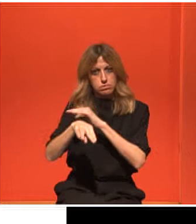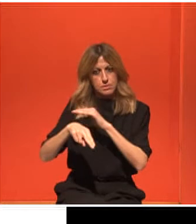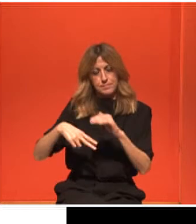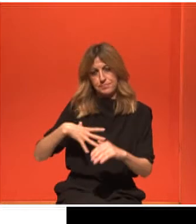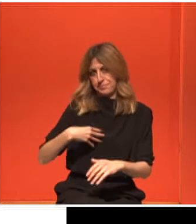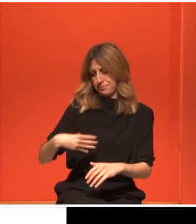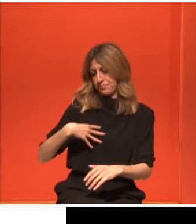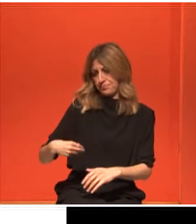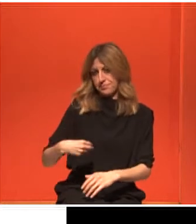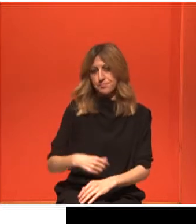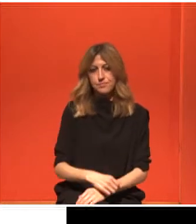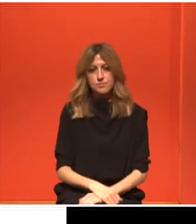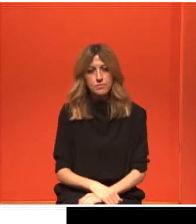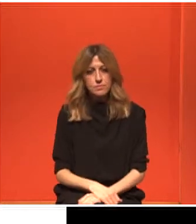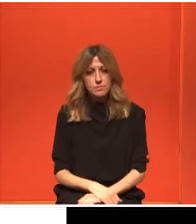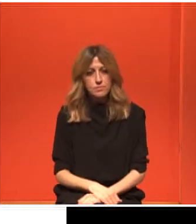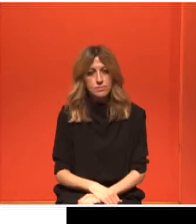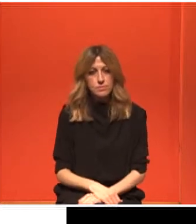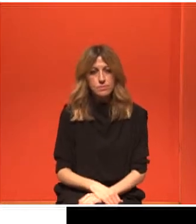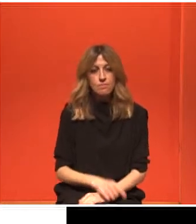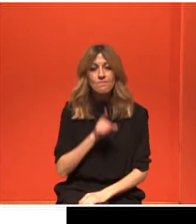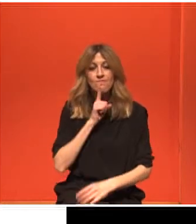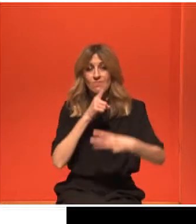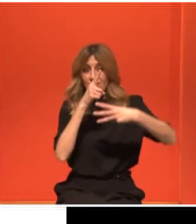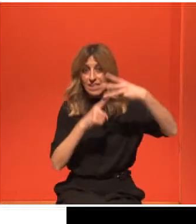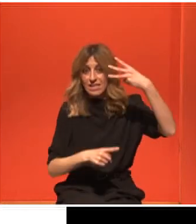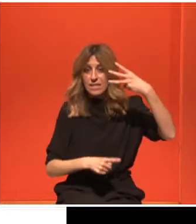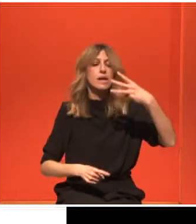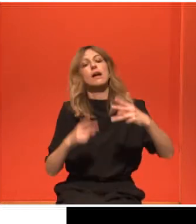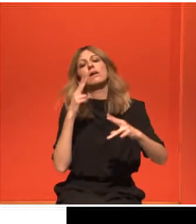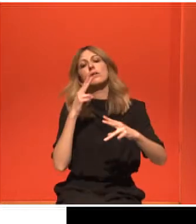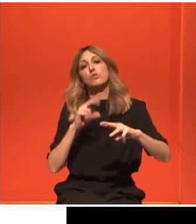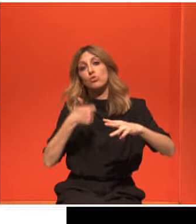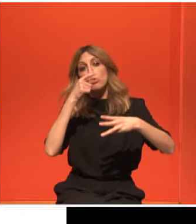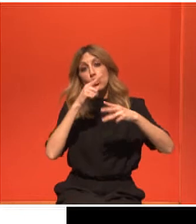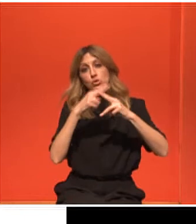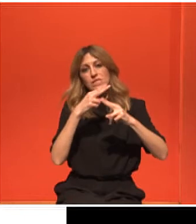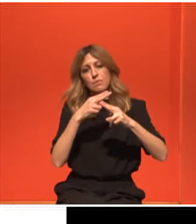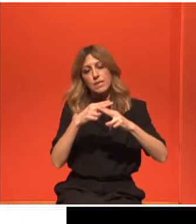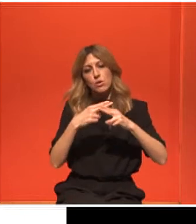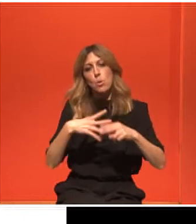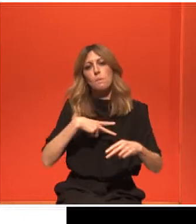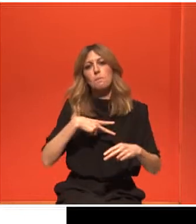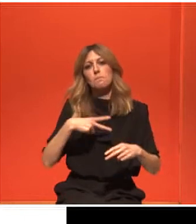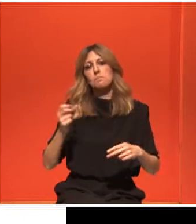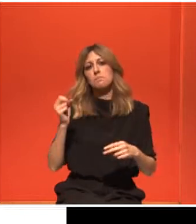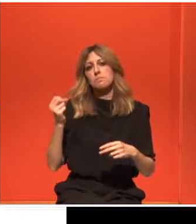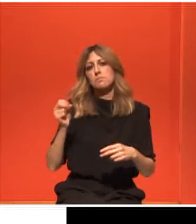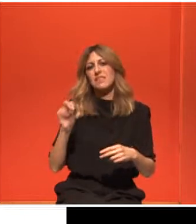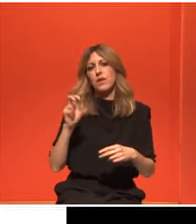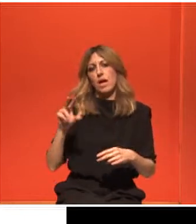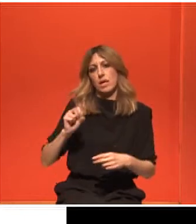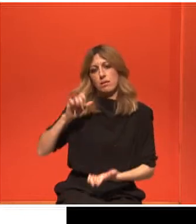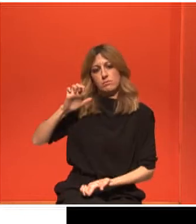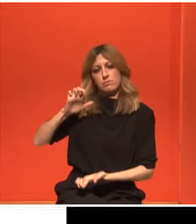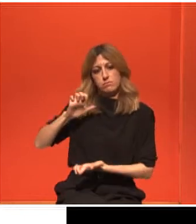βάση των απεικονιστικών μεθόδων, η βάση της έγκαιρης διάγνωσης, είναι η ψηφιακή μαστογραφία. Ποιο λοιπόν είναι το πρόγραμμα έγκαιρης διάγνωσης